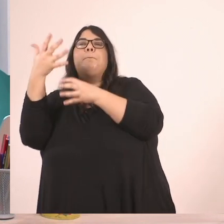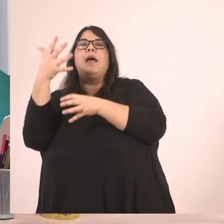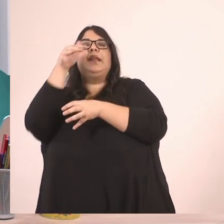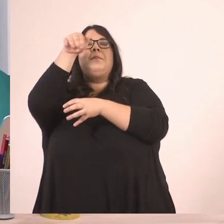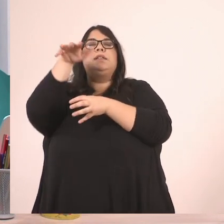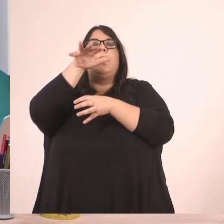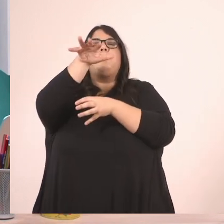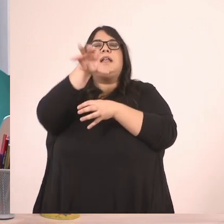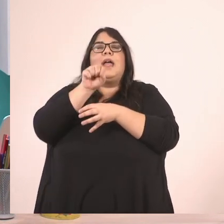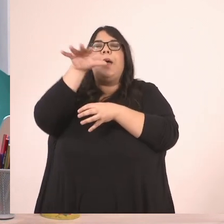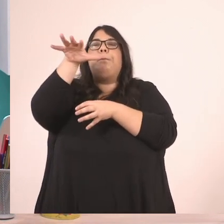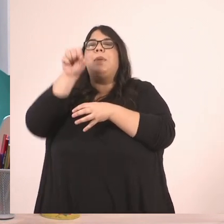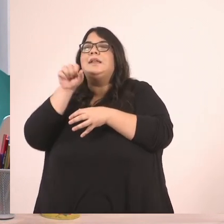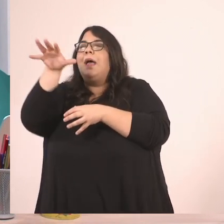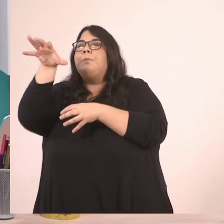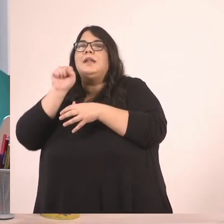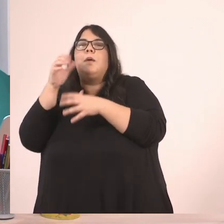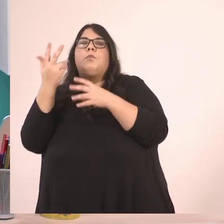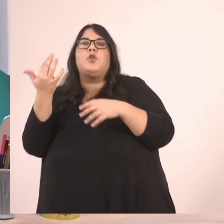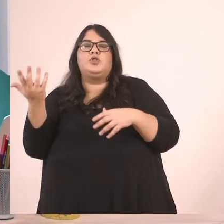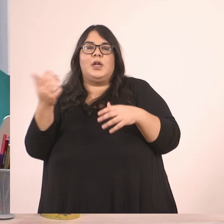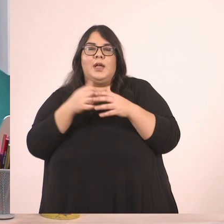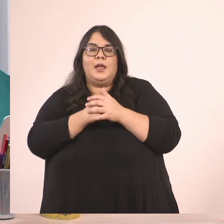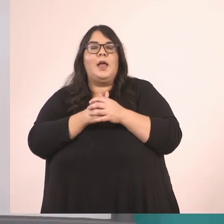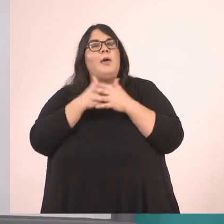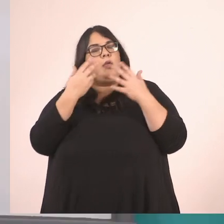κάνουμε λοιπόν τη διαίρεση 23 δια 5